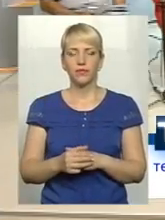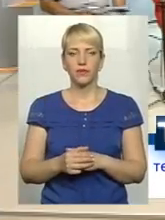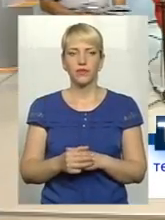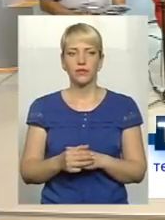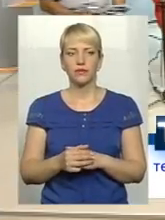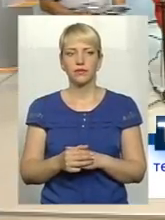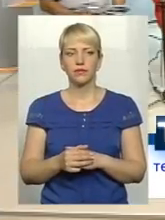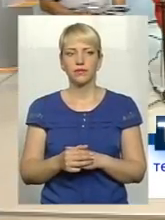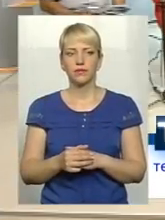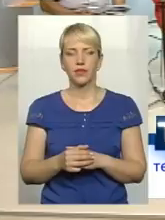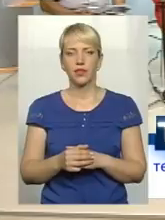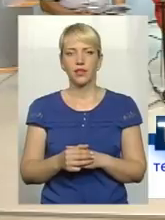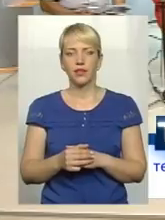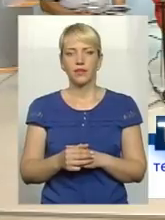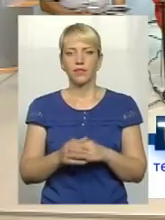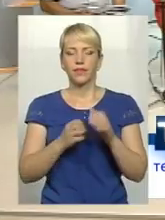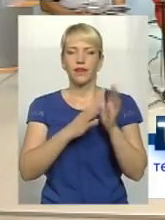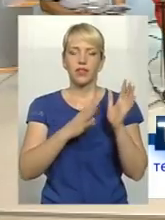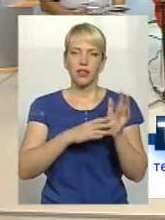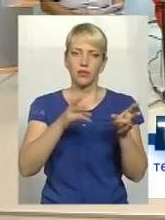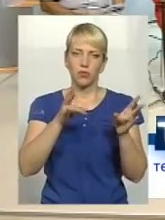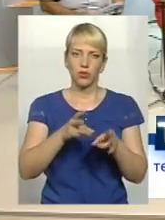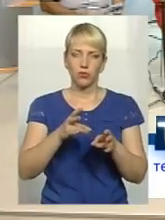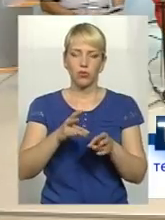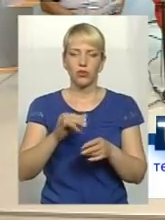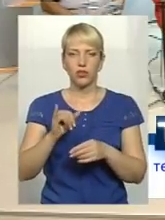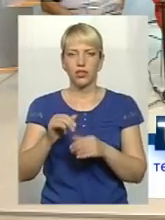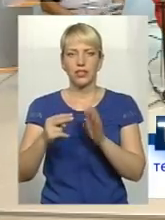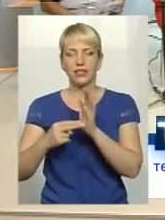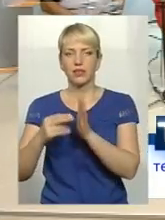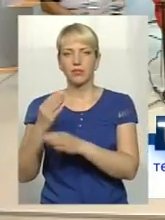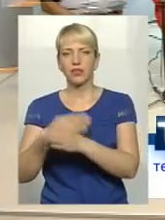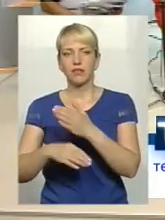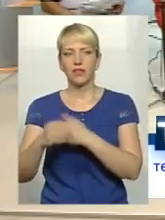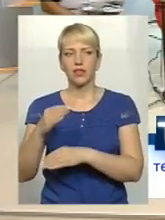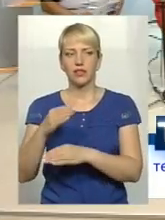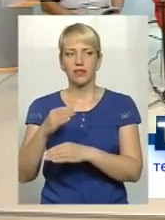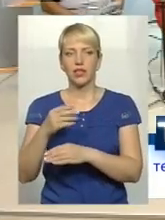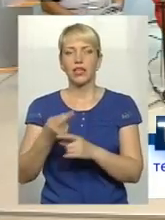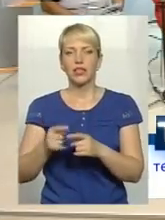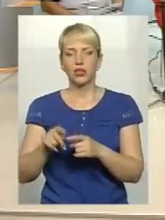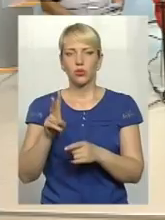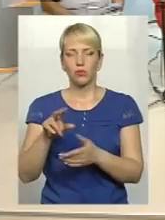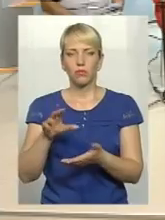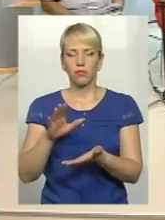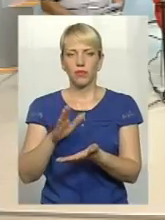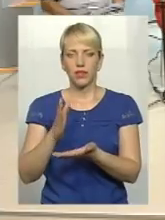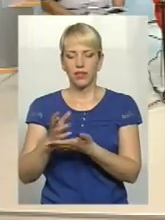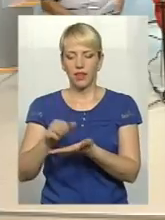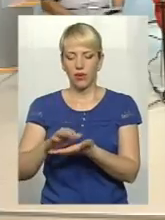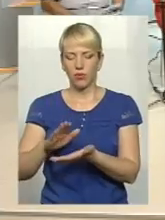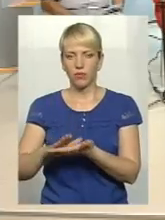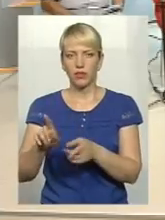бірніше, 19 потребують і учасників, і сім інвалідів, які в нас перебувають на обліку.